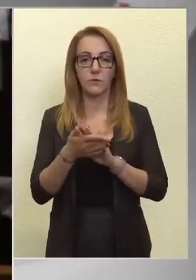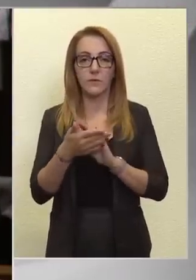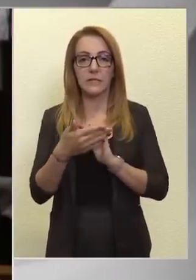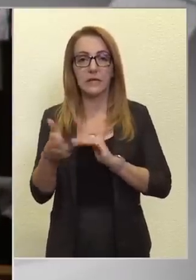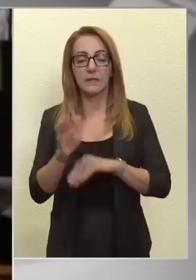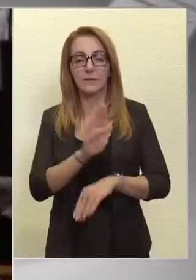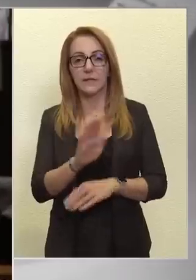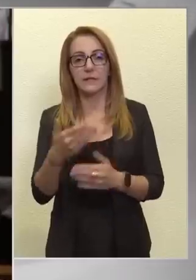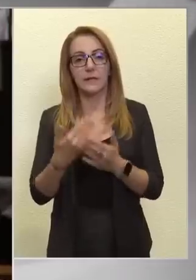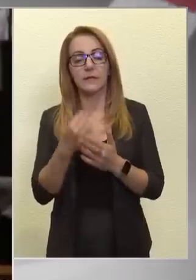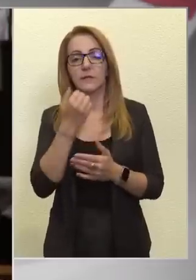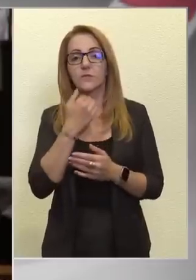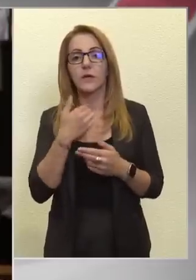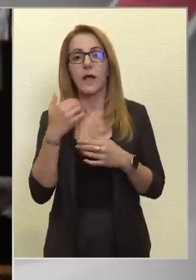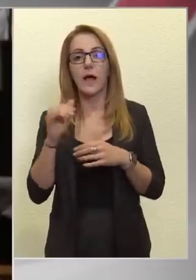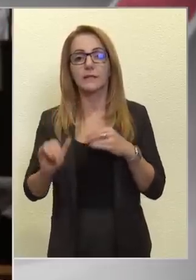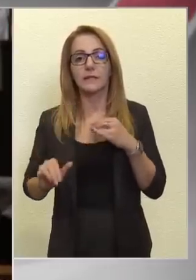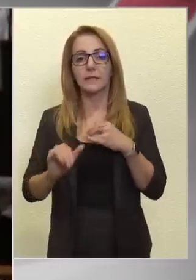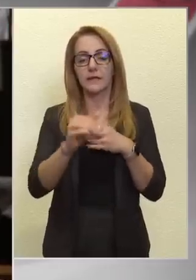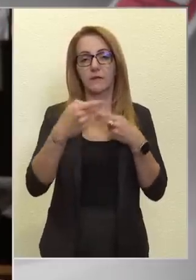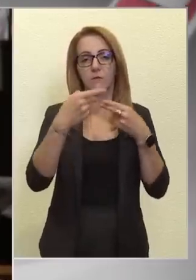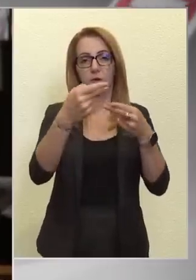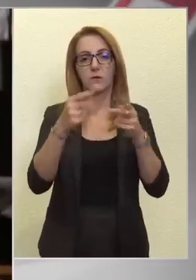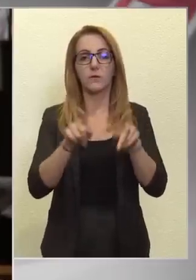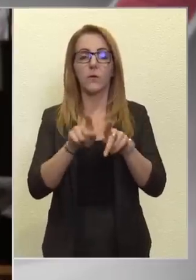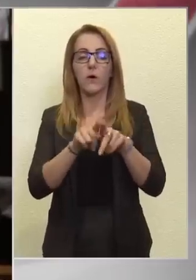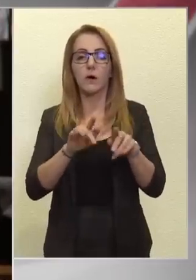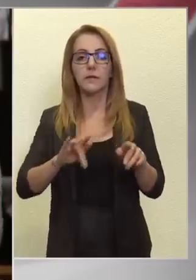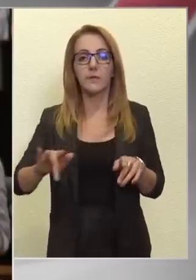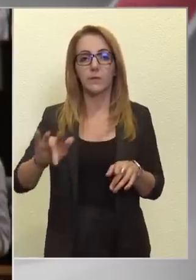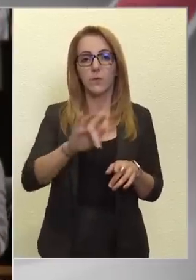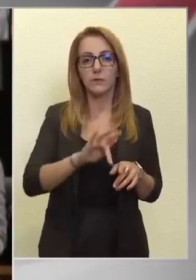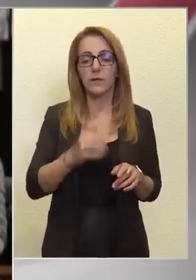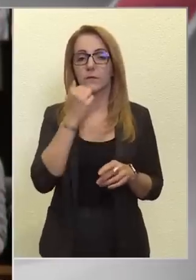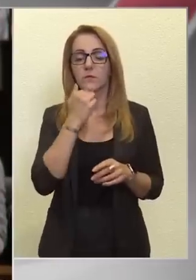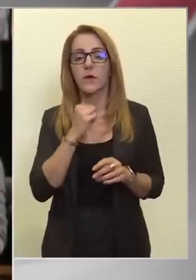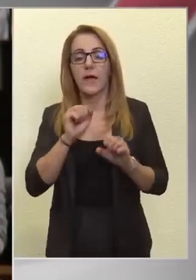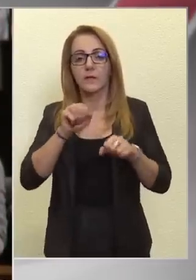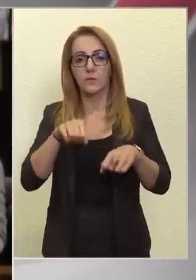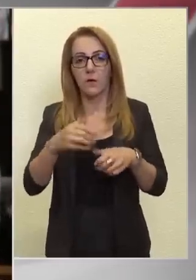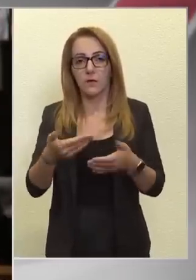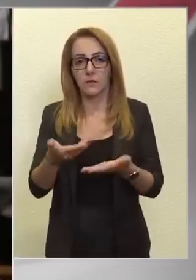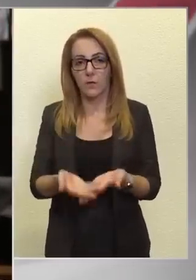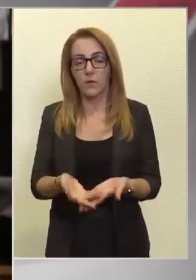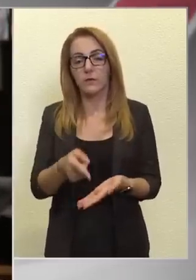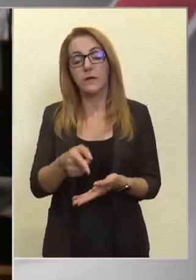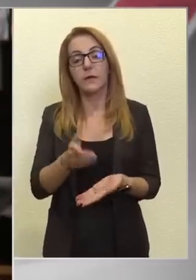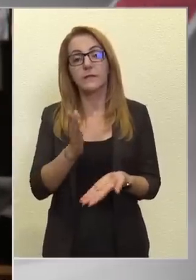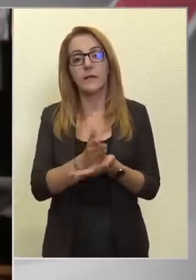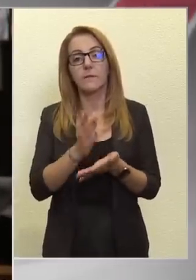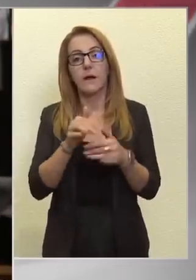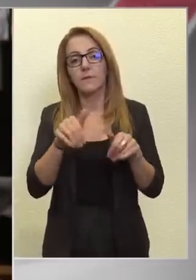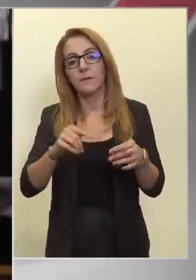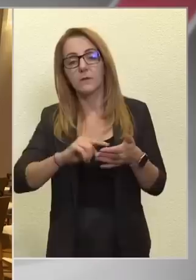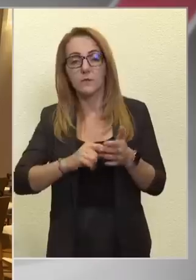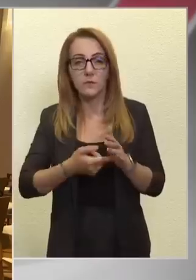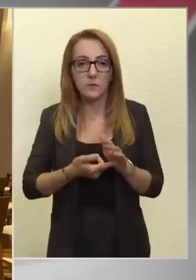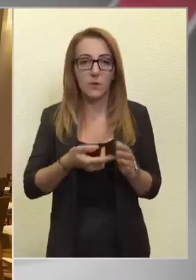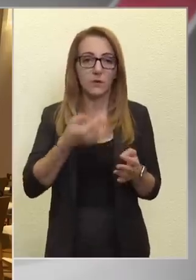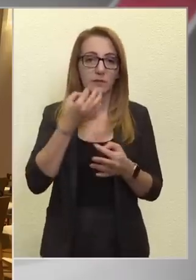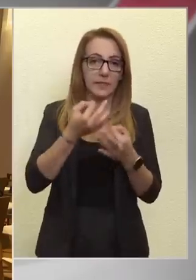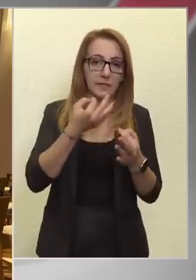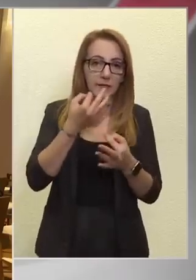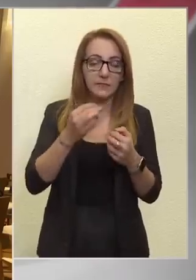saját légifuvarozója, legyen olyan repülőtere, ami a saját tulajdonát képezi. Ezzel már milliószor tettem föl